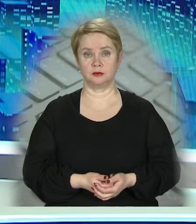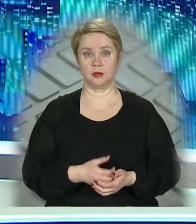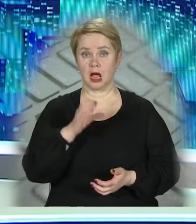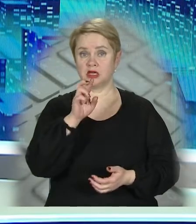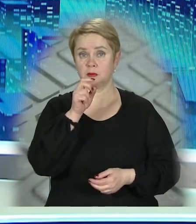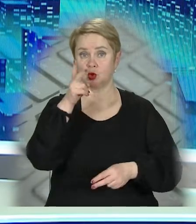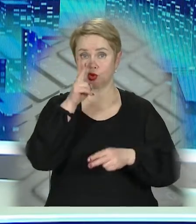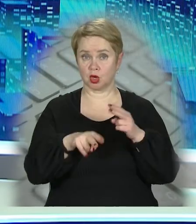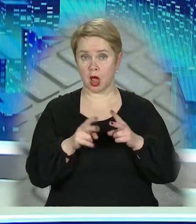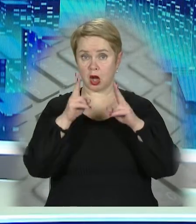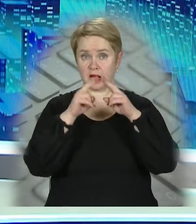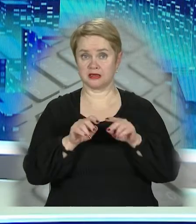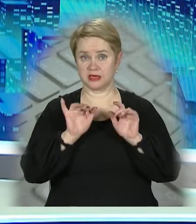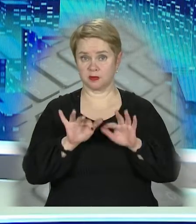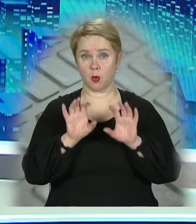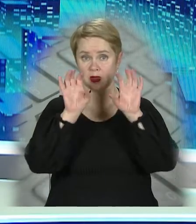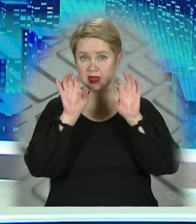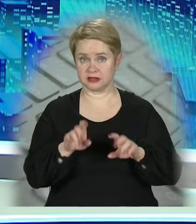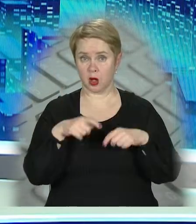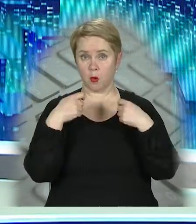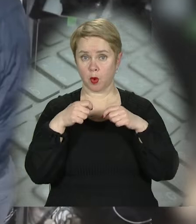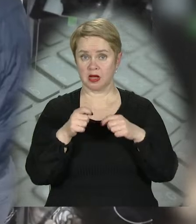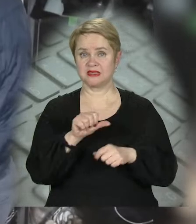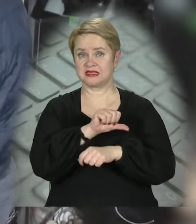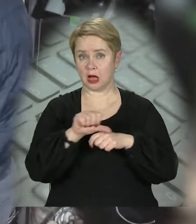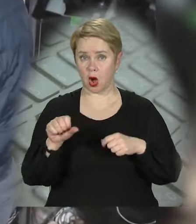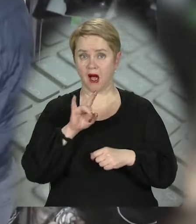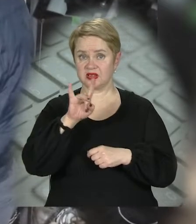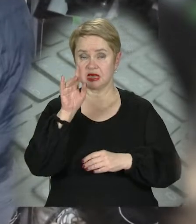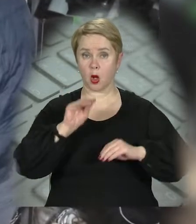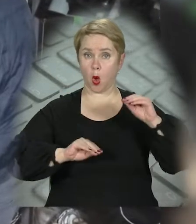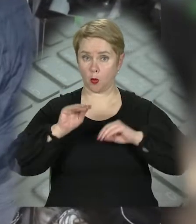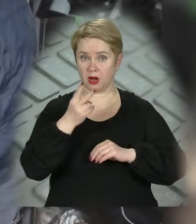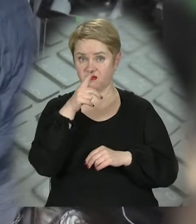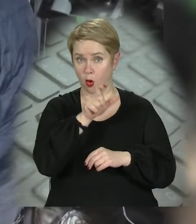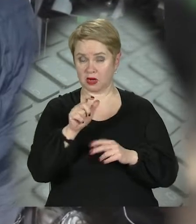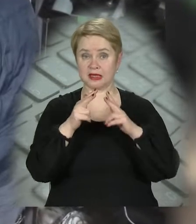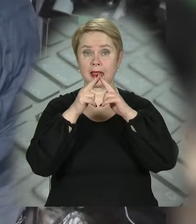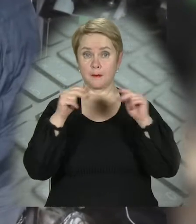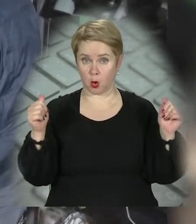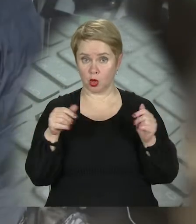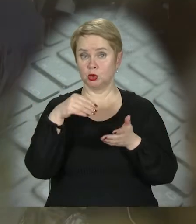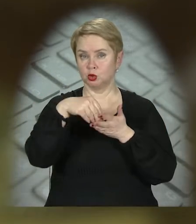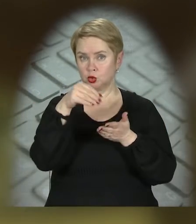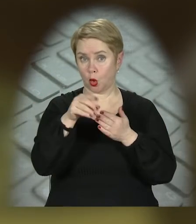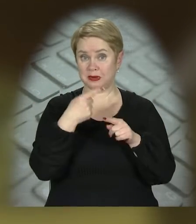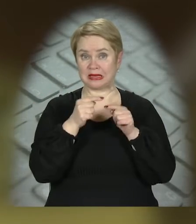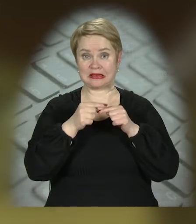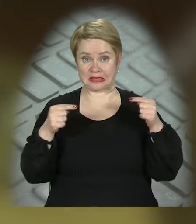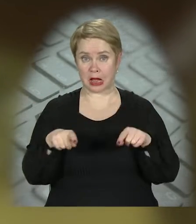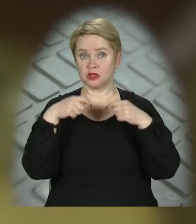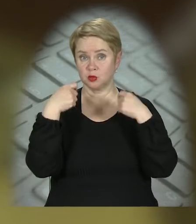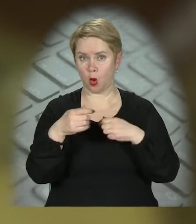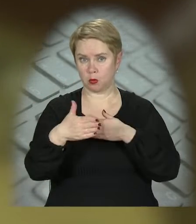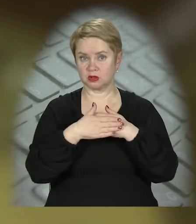СБУ завершило розслідувати справу про незаконний продаж за кордон авіаційних комплектуючих. Двоє мешканців Дніпропетровщини скуповували ці деталі та